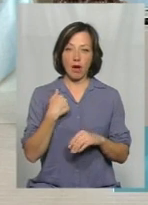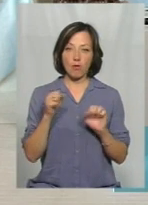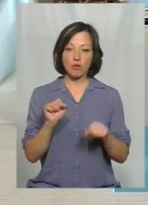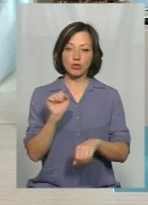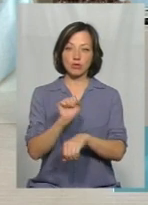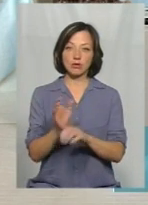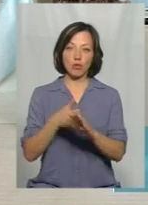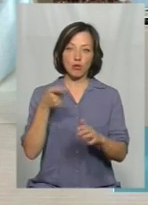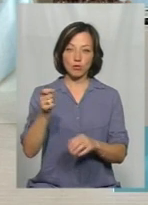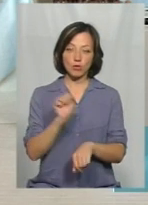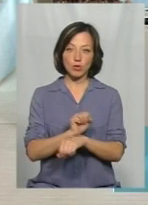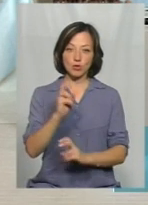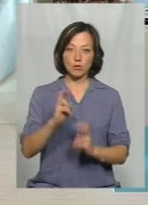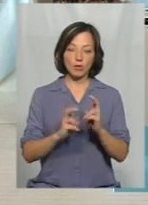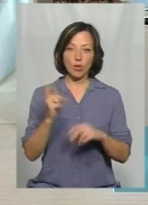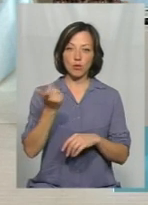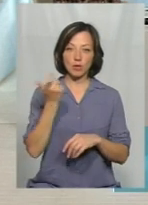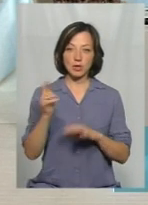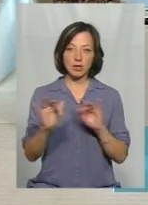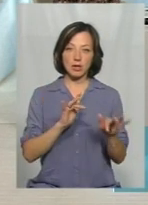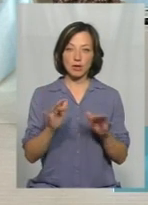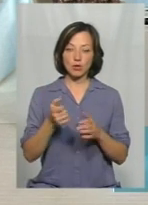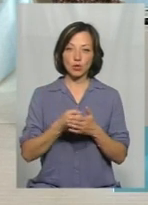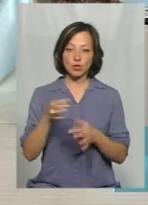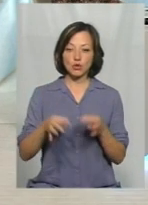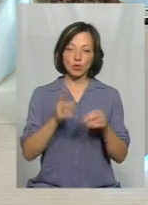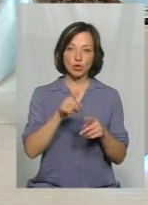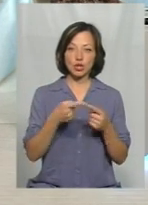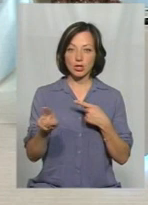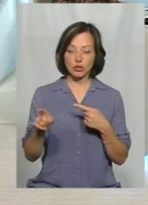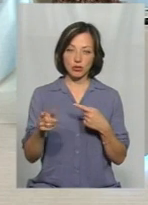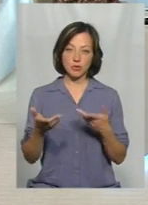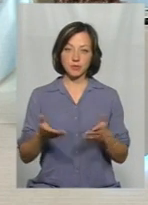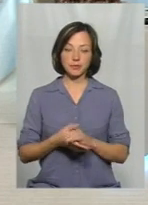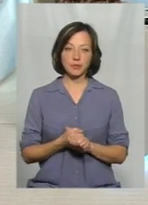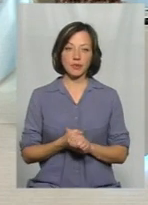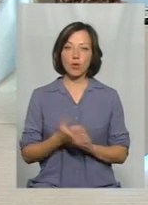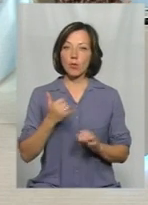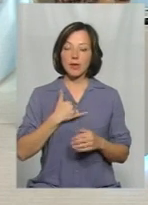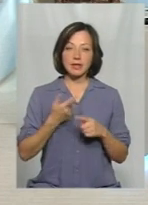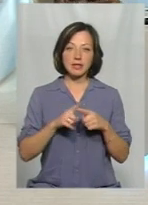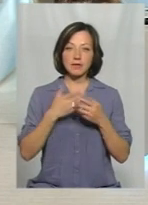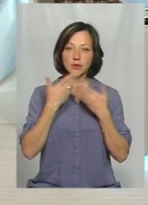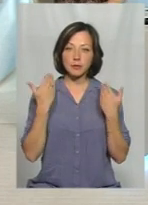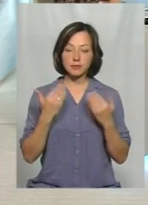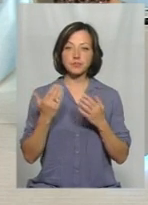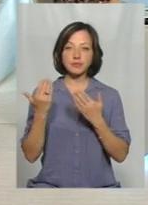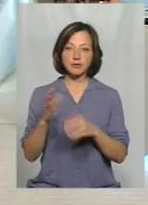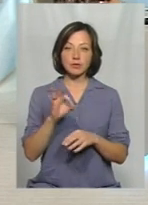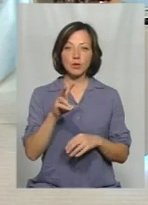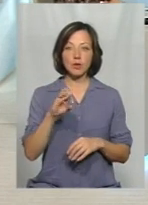можу заявляти позов щодо призупинення господарської діяльності до суду того, чи іншого суб'єкт господарювання. У мене це відсутні. Пане Олег,